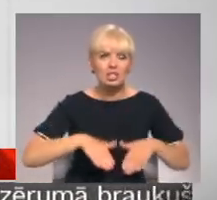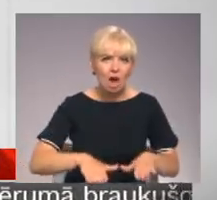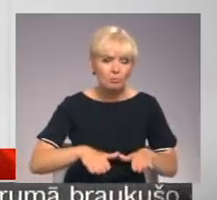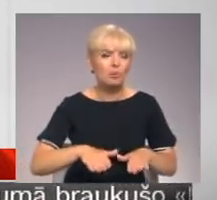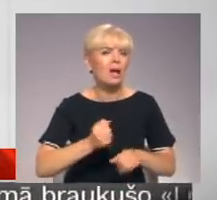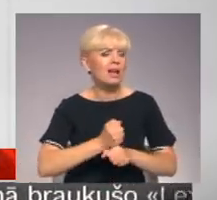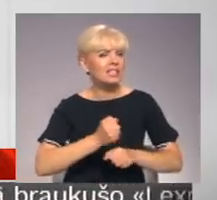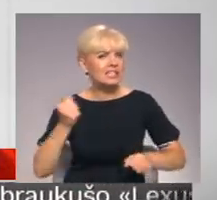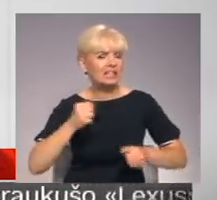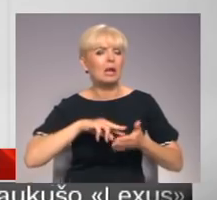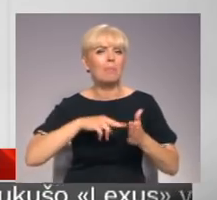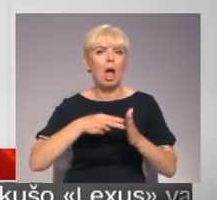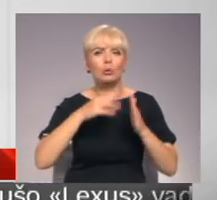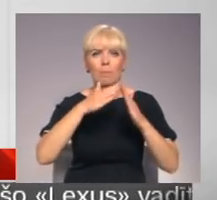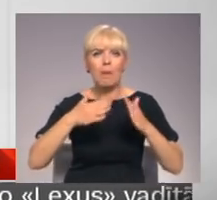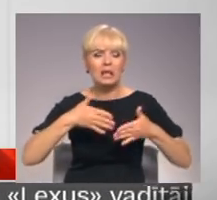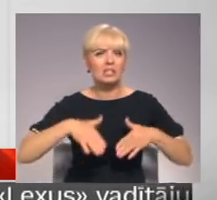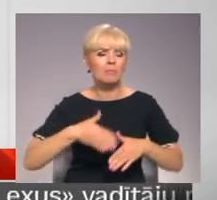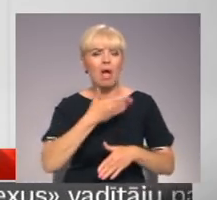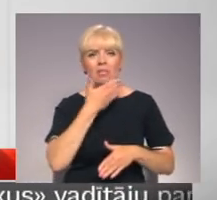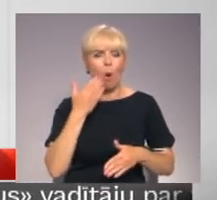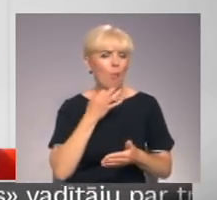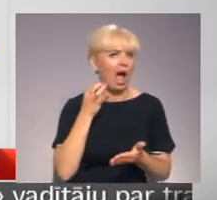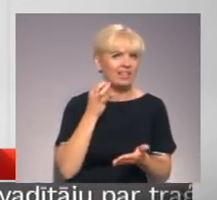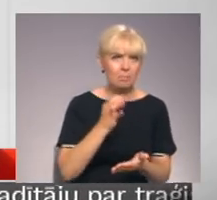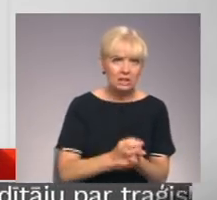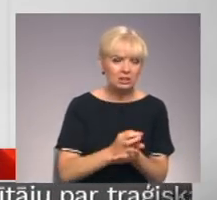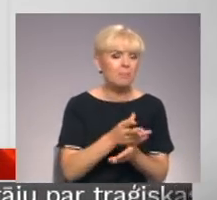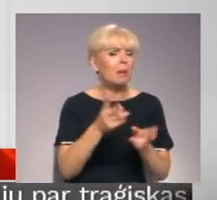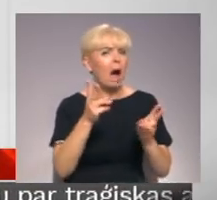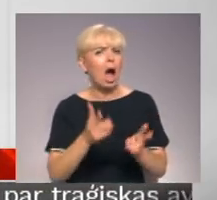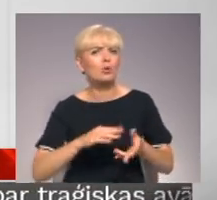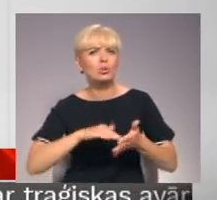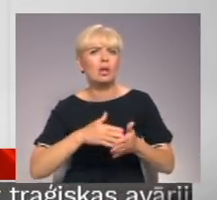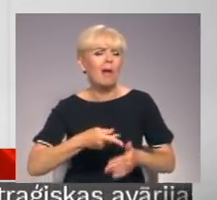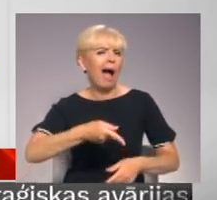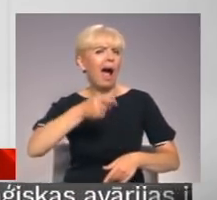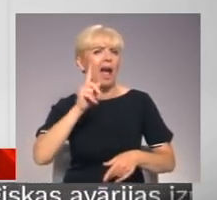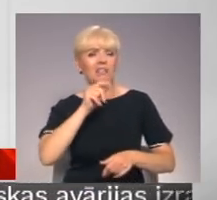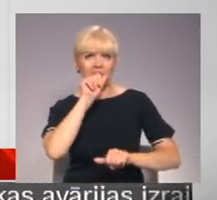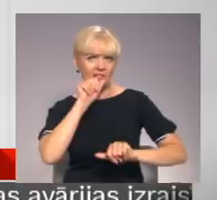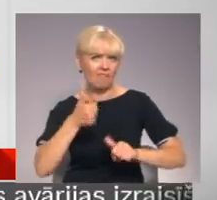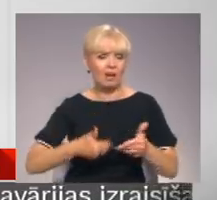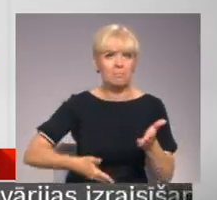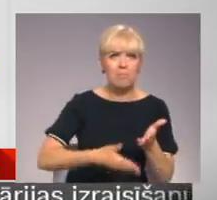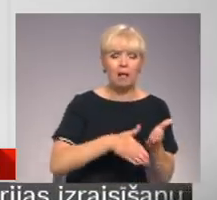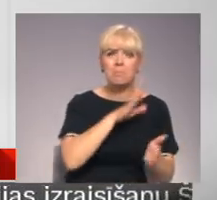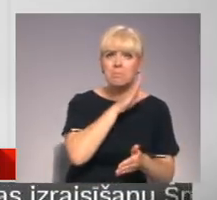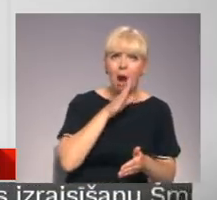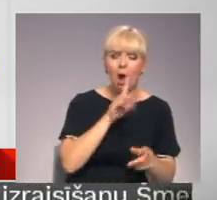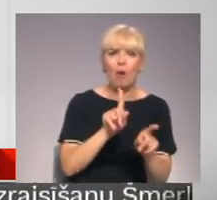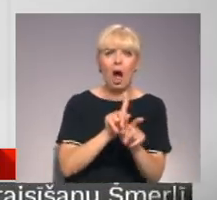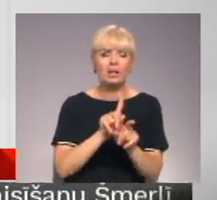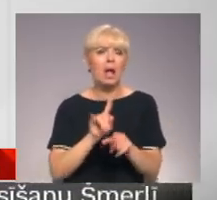viedokli, plānotas mājdzemdības ir bezatbildība, jo akūtā situācijā liedz palīdzību kāmā teiktā bērnam. Starp